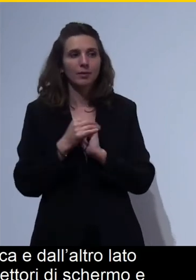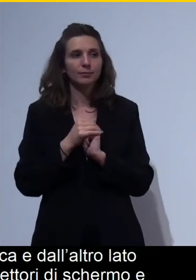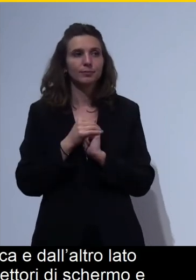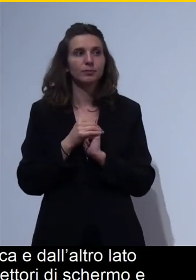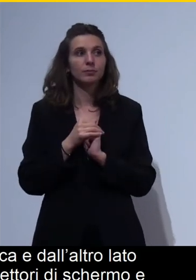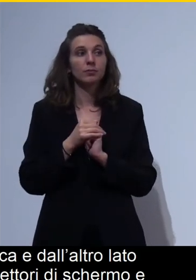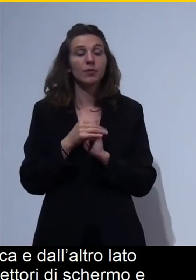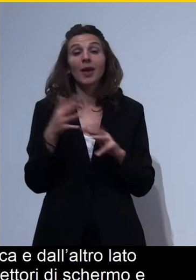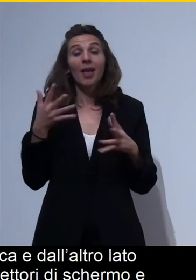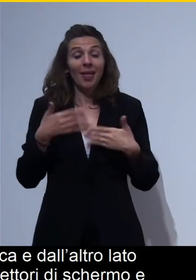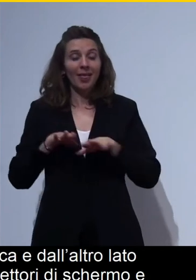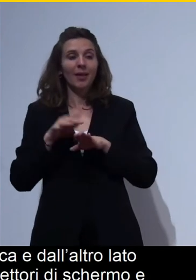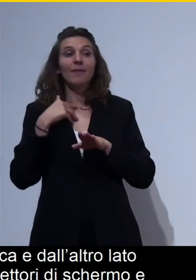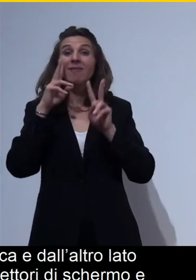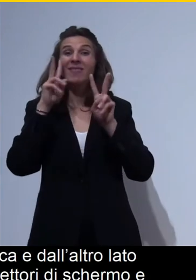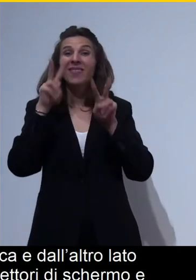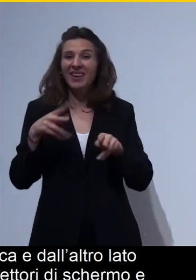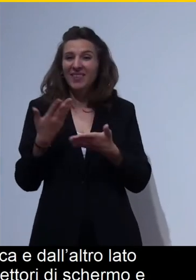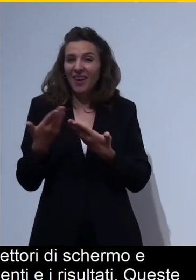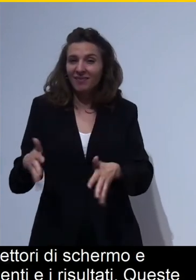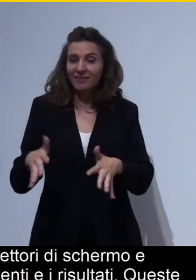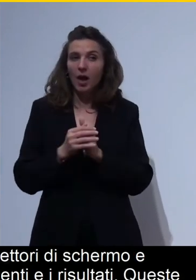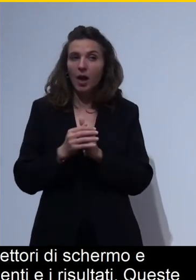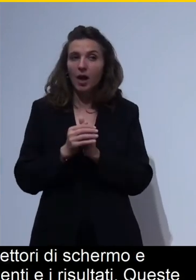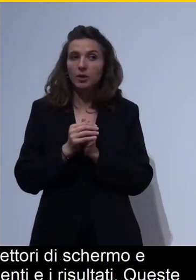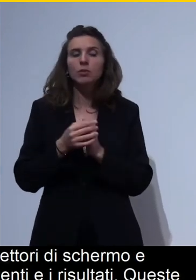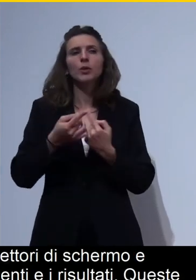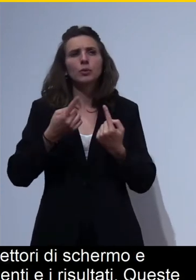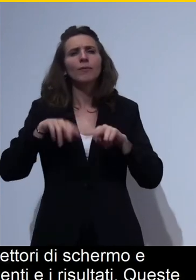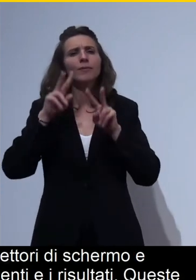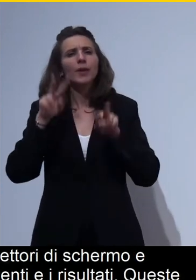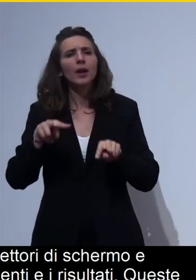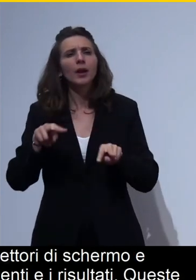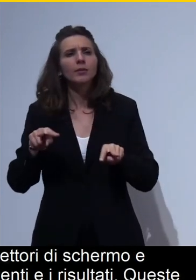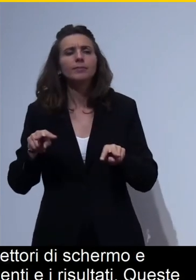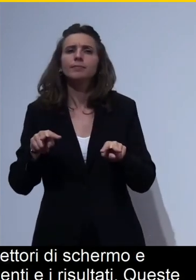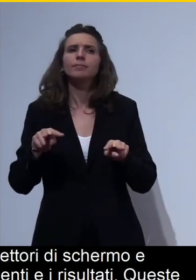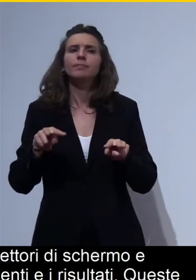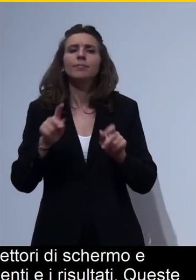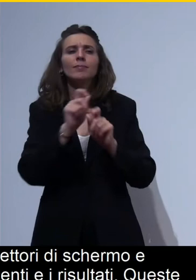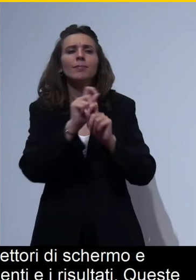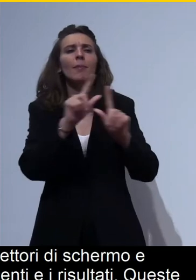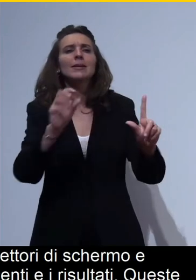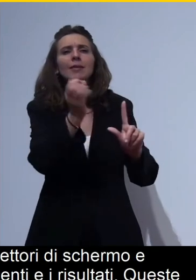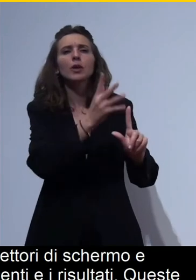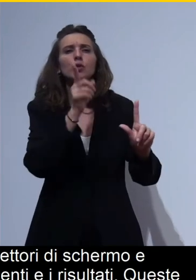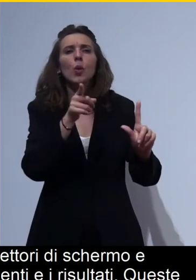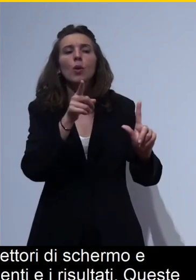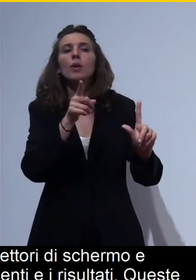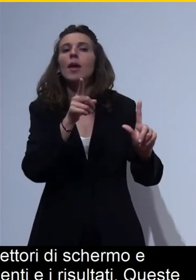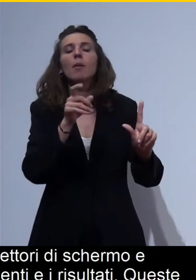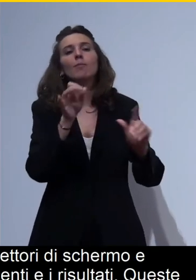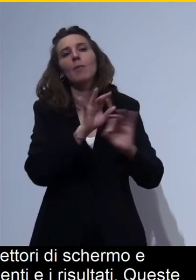Concludo dicendo che queste verifiche le abbiamo svolte su una presentazione creata appositamente con